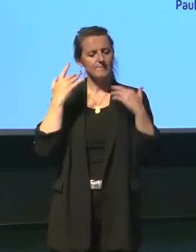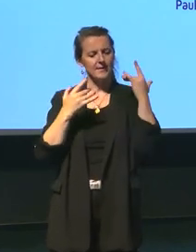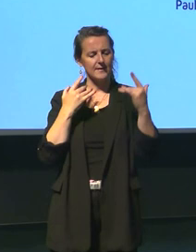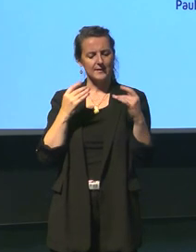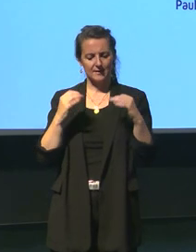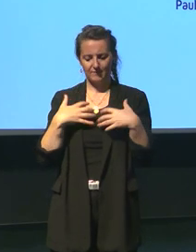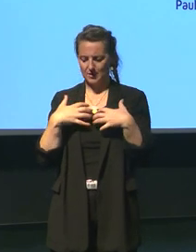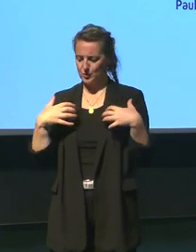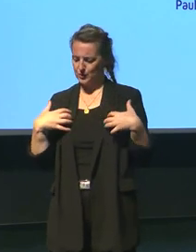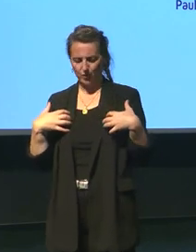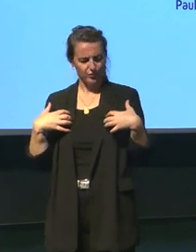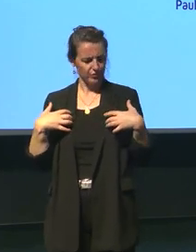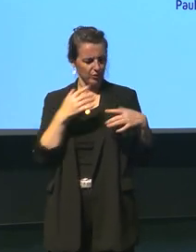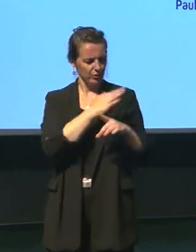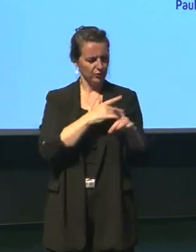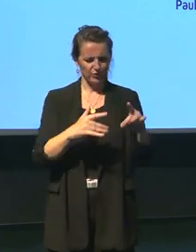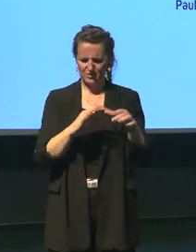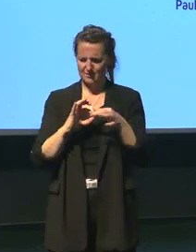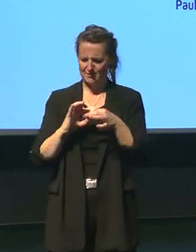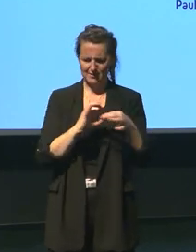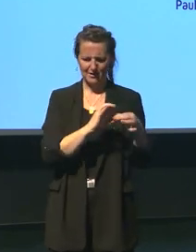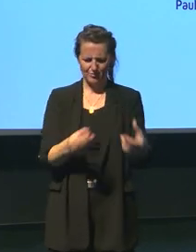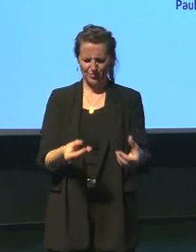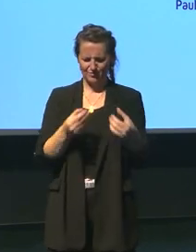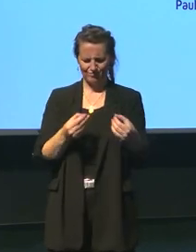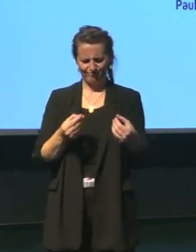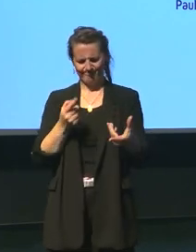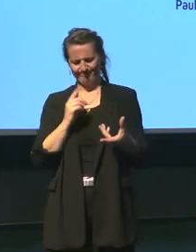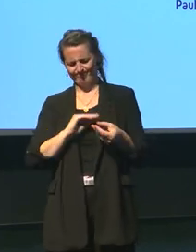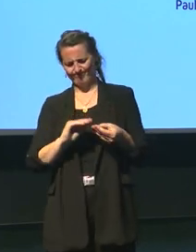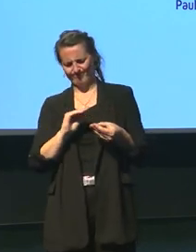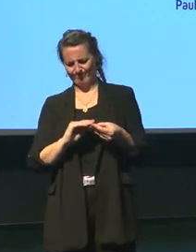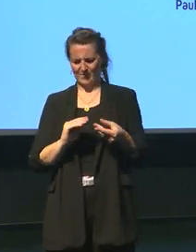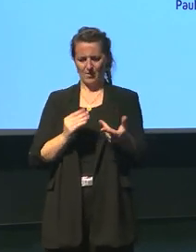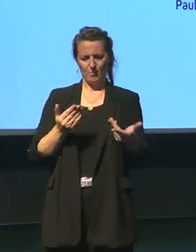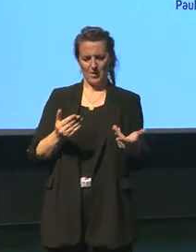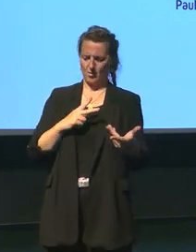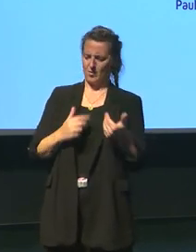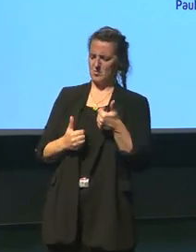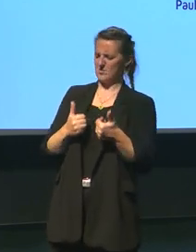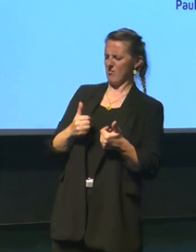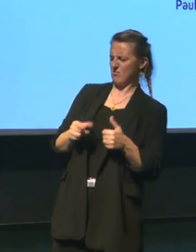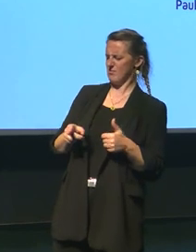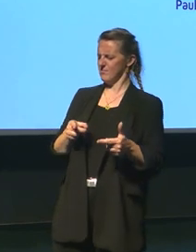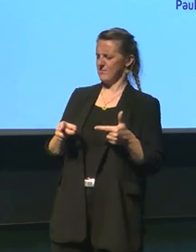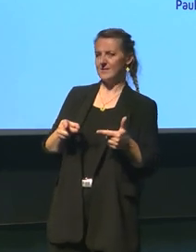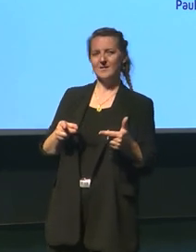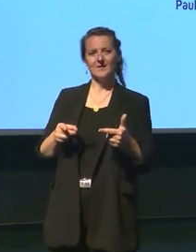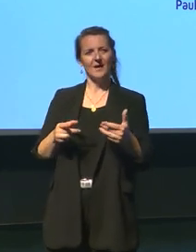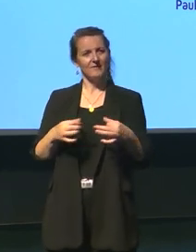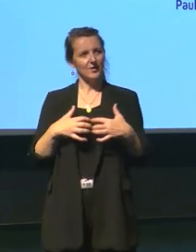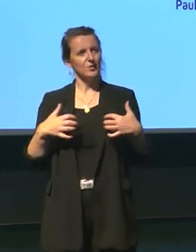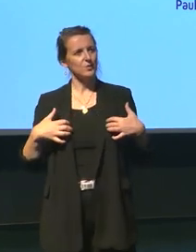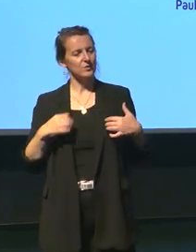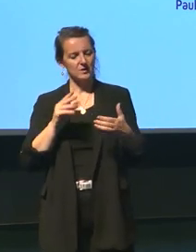de la science avec la société ouais puisque aujourd'hui il y beaucoup de défiances vis-à-vis des sciences c'est'est l'ordre un problème donc ça débouche sur deux